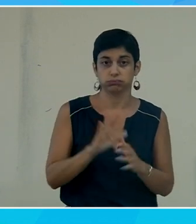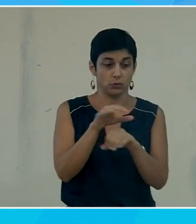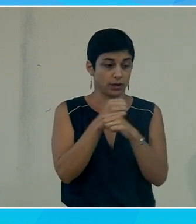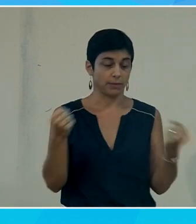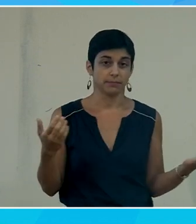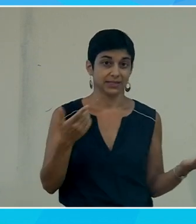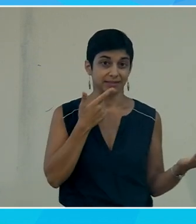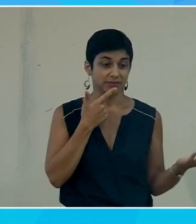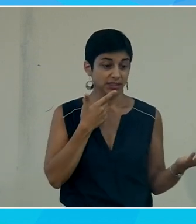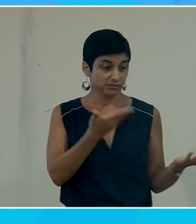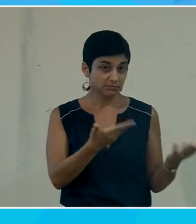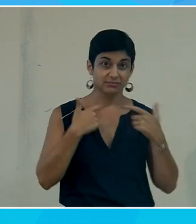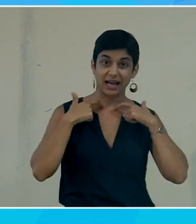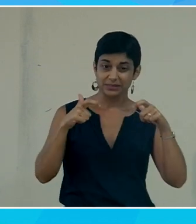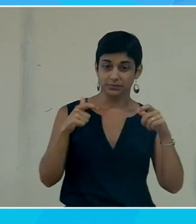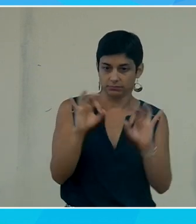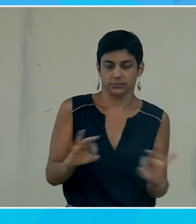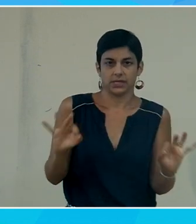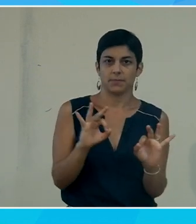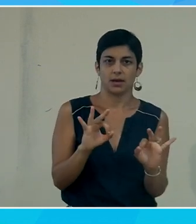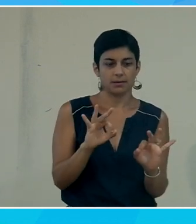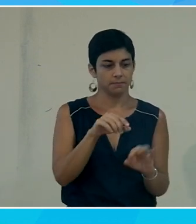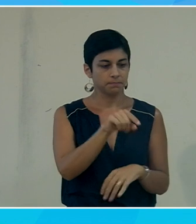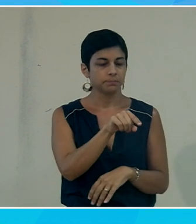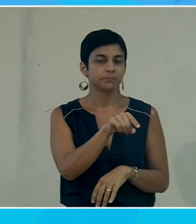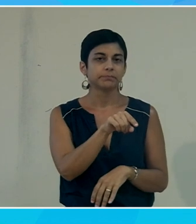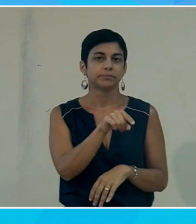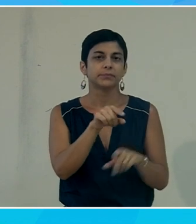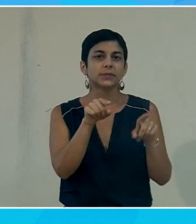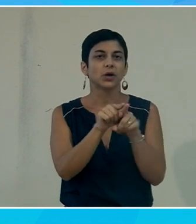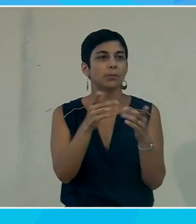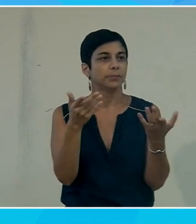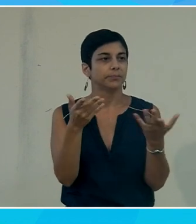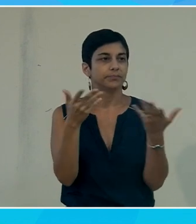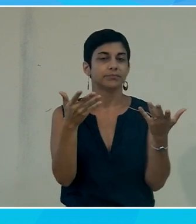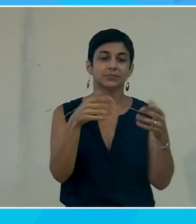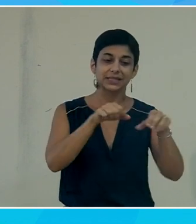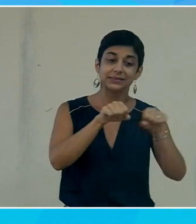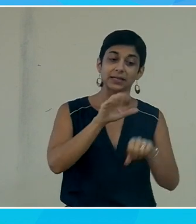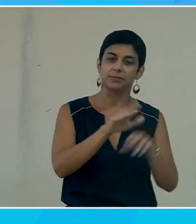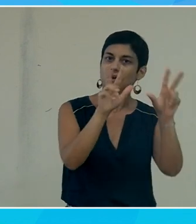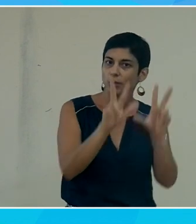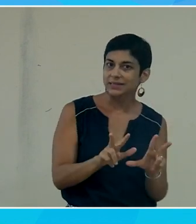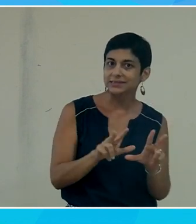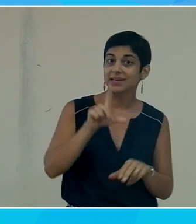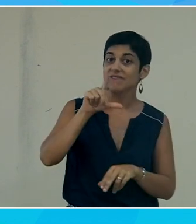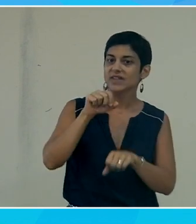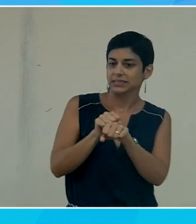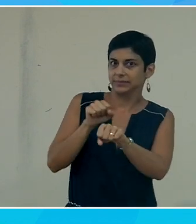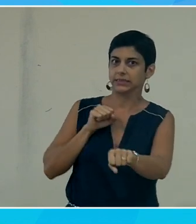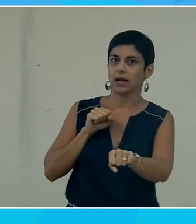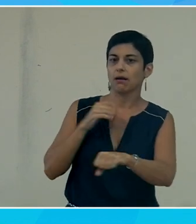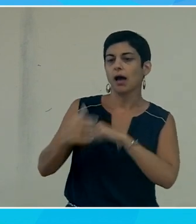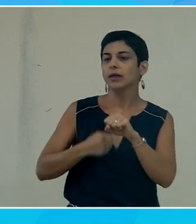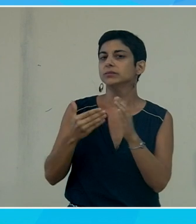on ne parlait pas d'accessibilité c'est dire que dans les systèmes dans les systèmes informatiques du 20ème siècle des années